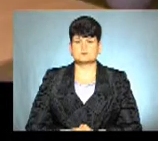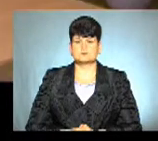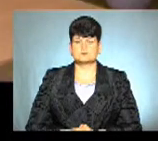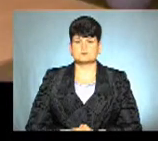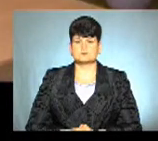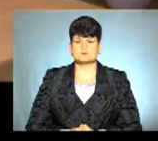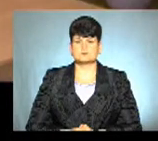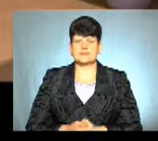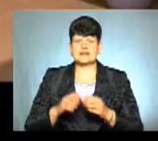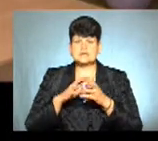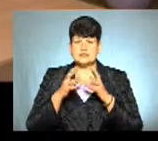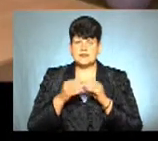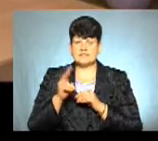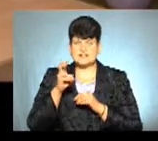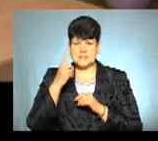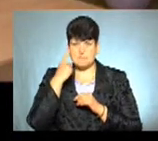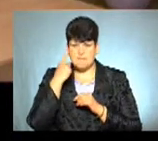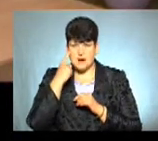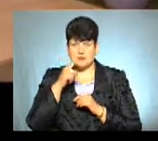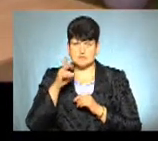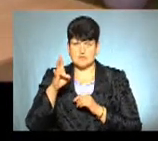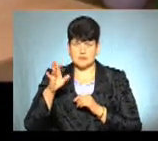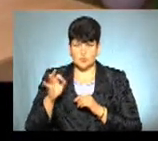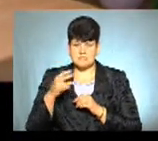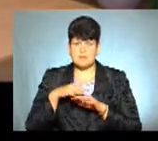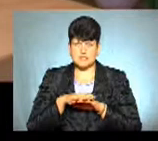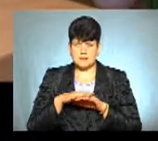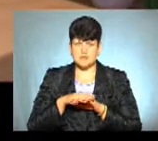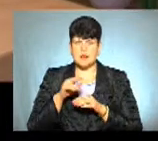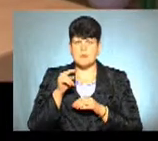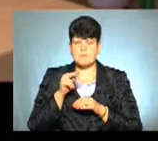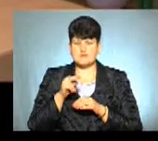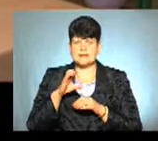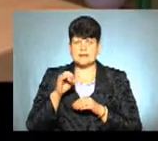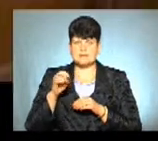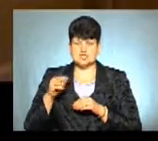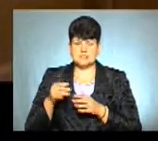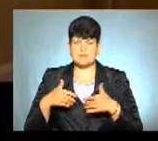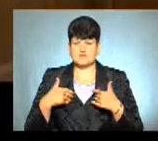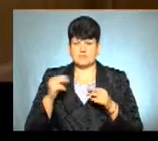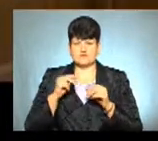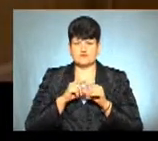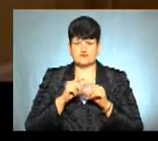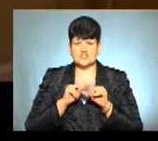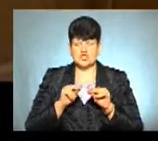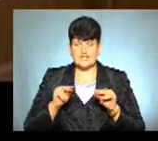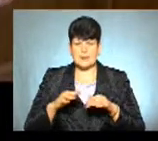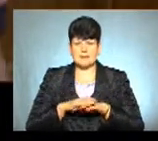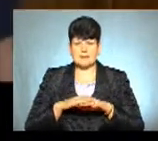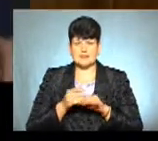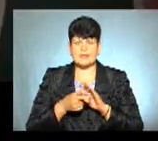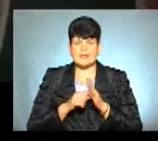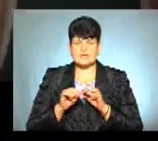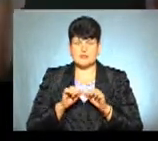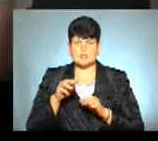З результатом 200 балів із ЗНО з математики Павла Семчичина привітала його учителька математики та класник-керівник Марії